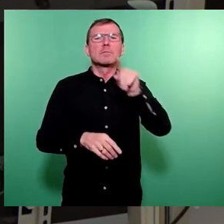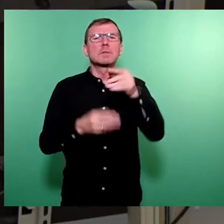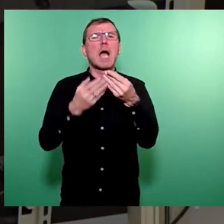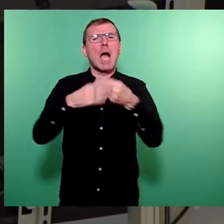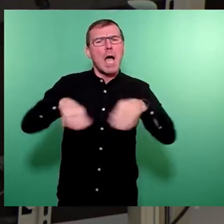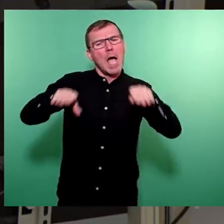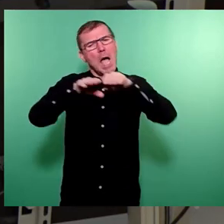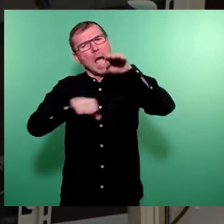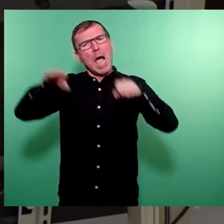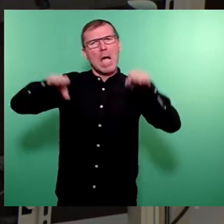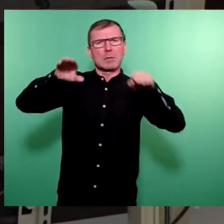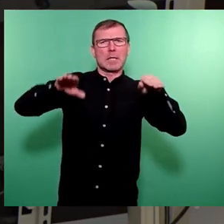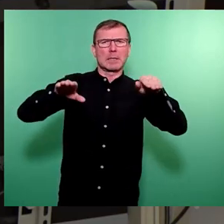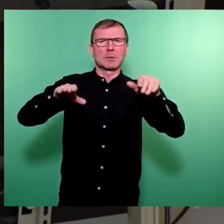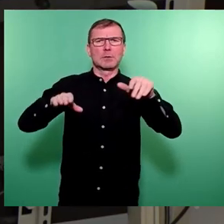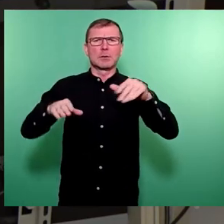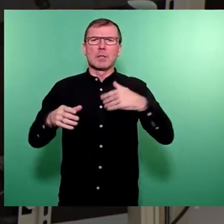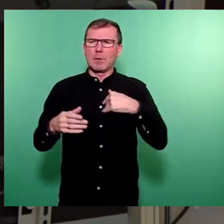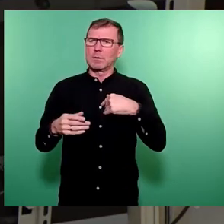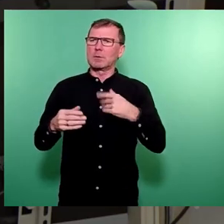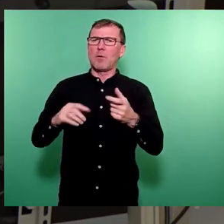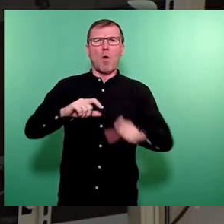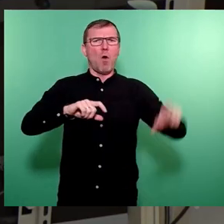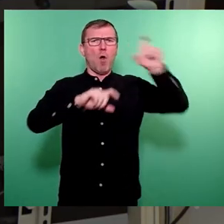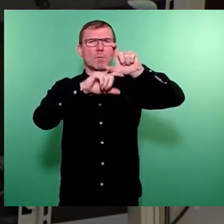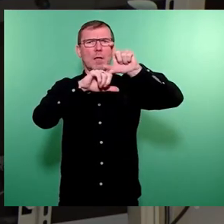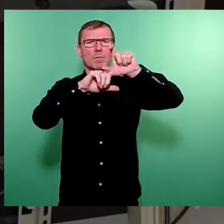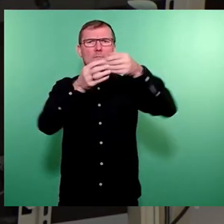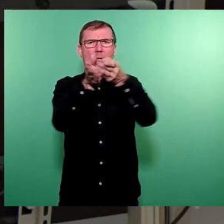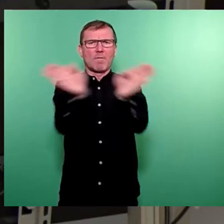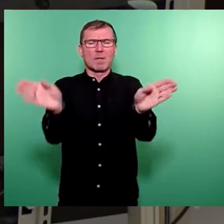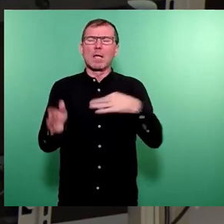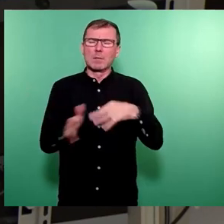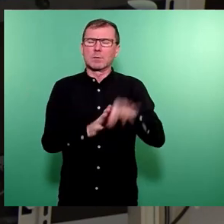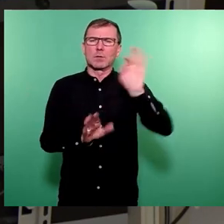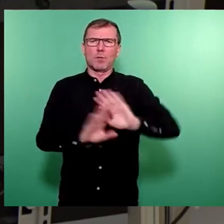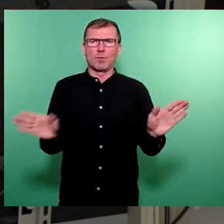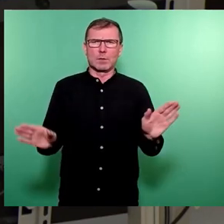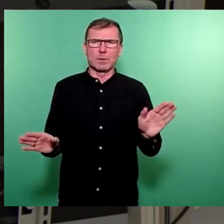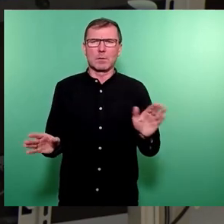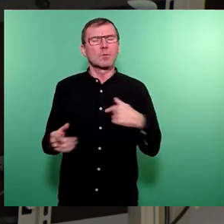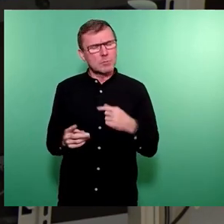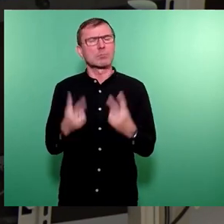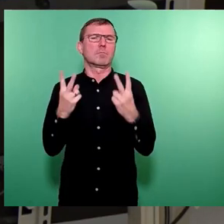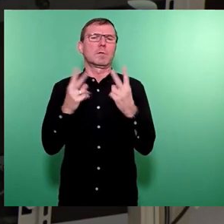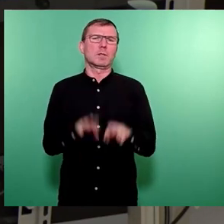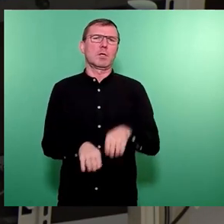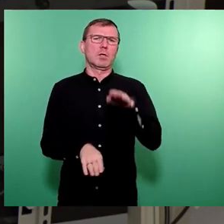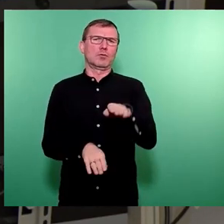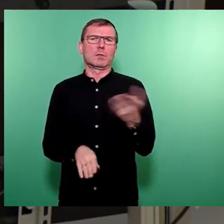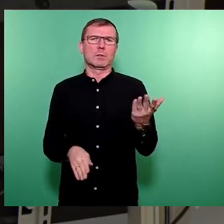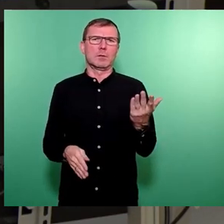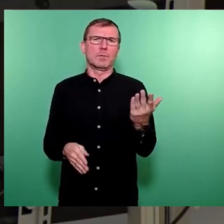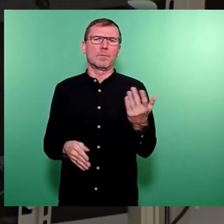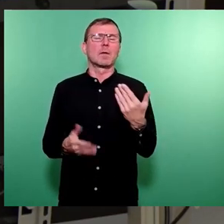Ausgewogenheit bei dem, was wir jetzt noch obendrauf geben können, zu finden. Das finde ich auch sehr gut und da danke